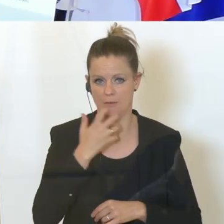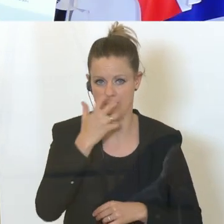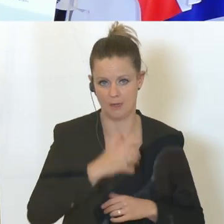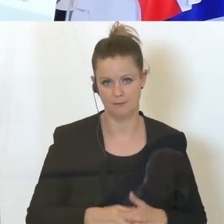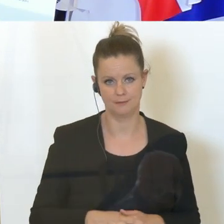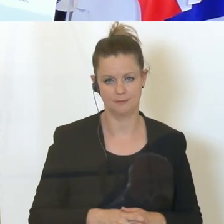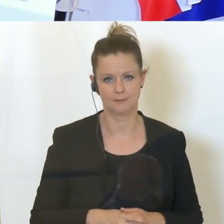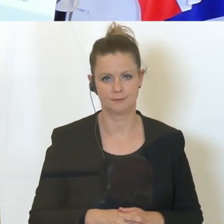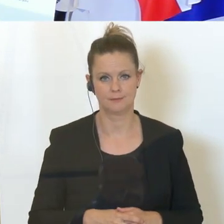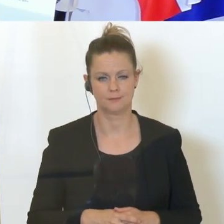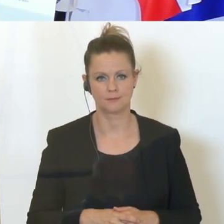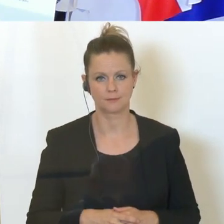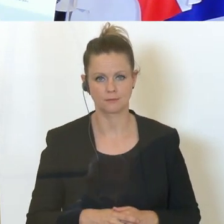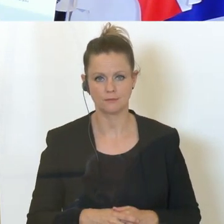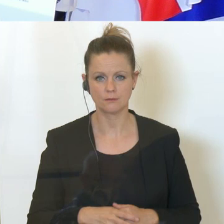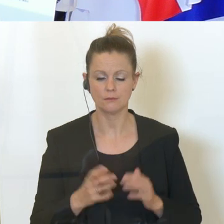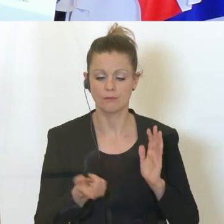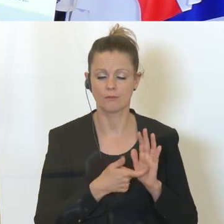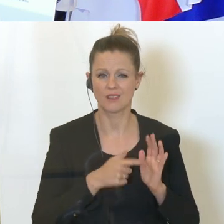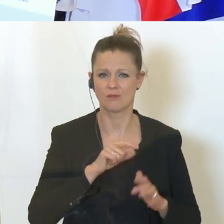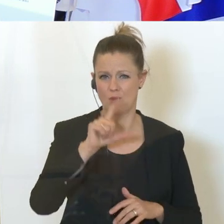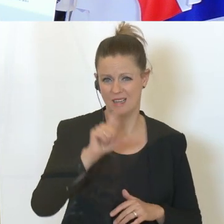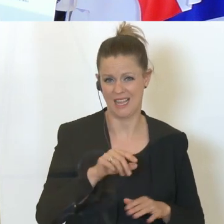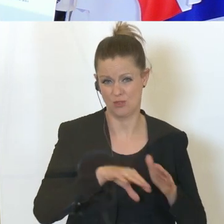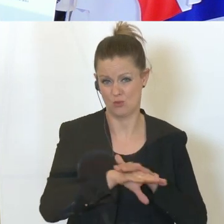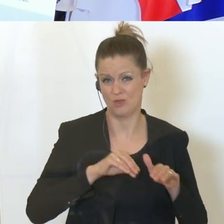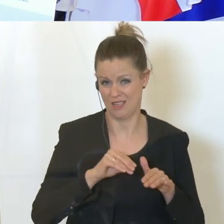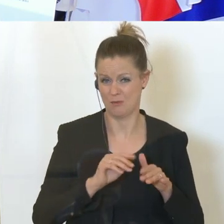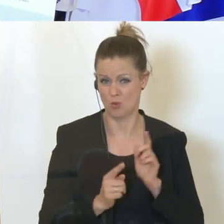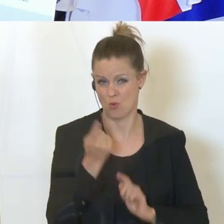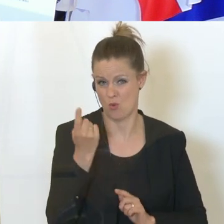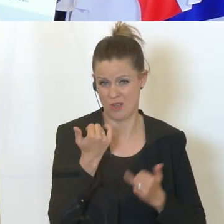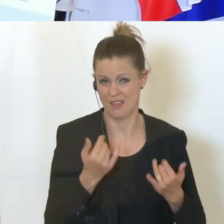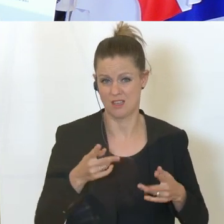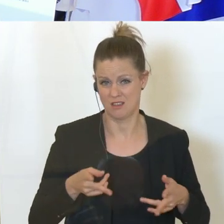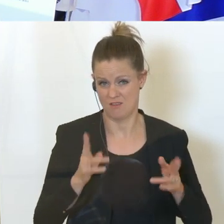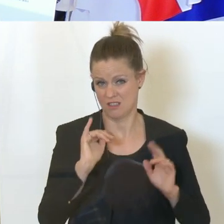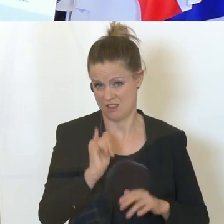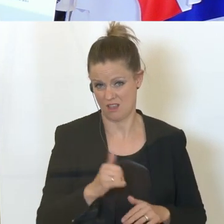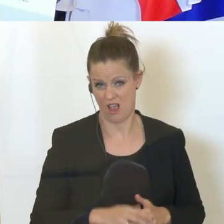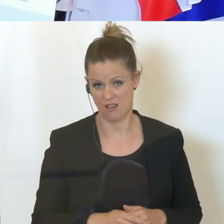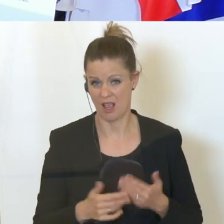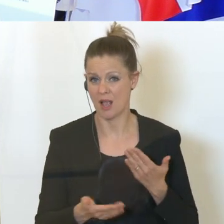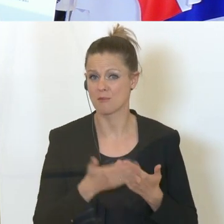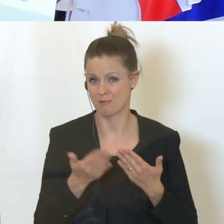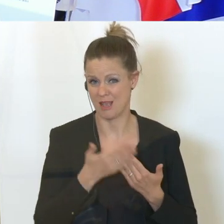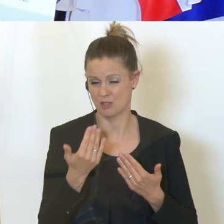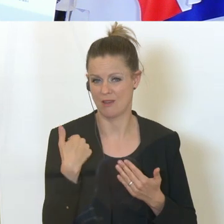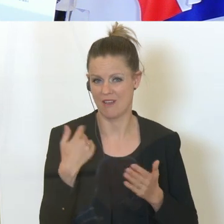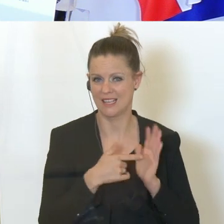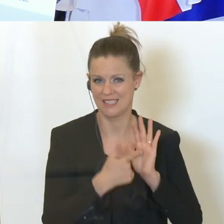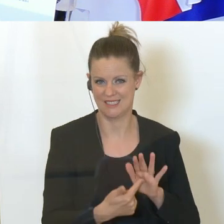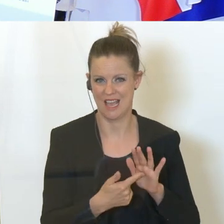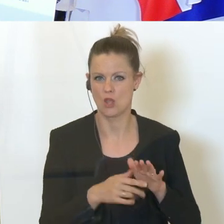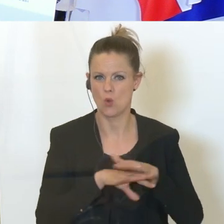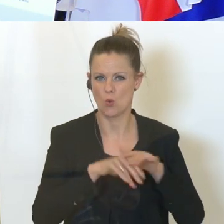Ja, also die Herausforderungen für die kleinsten Unternehmen sind sehr, sehr groß in dieser Phase. Und das Beispiel, das ich genannt habe, war ein Unternehmen